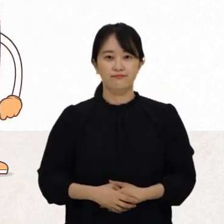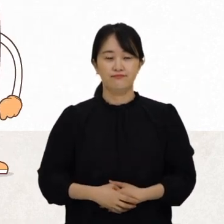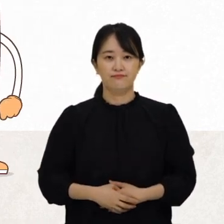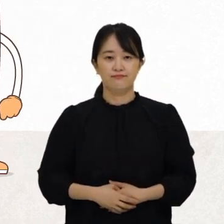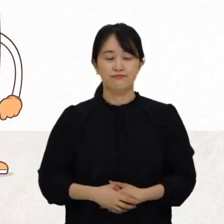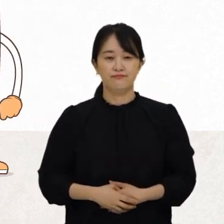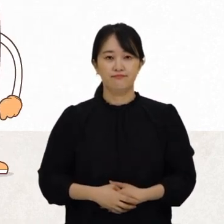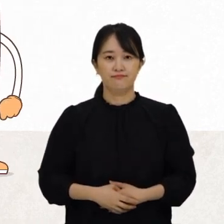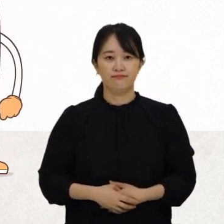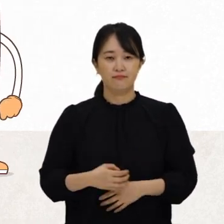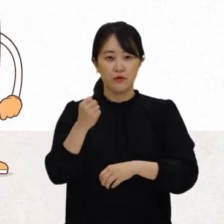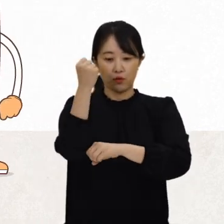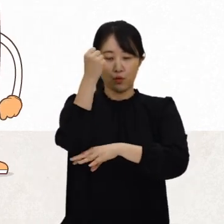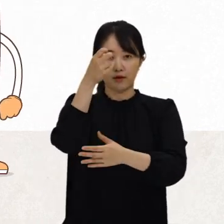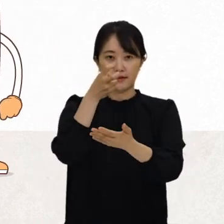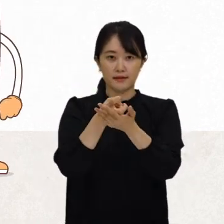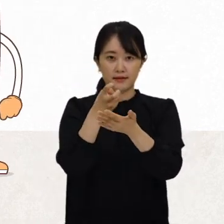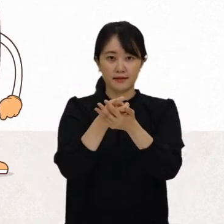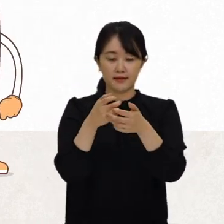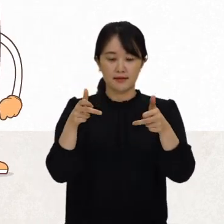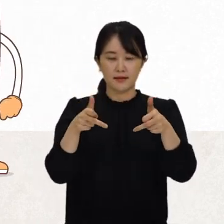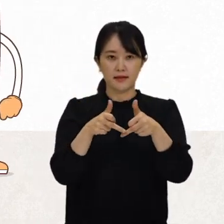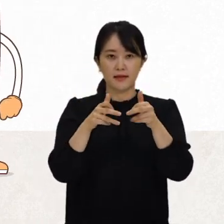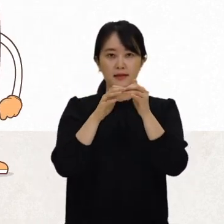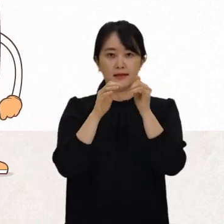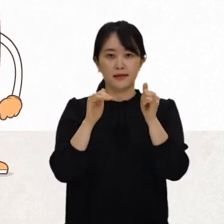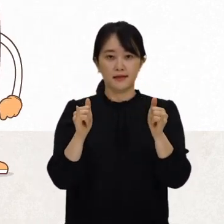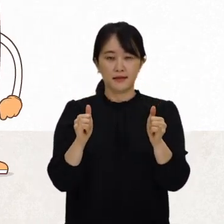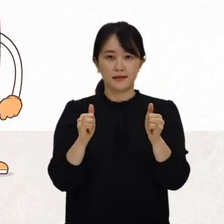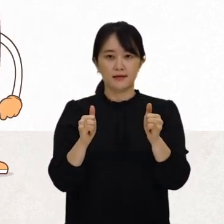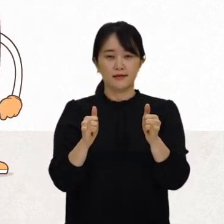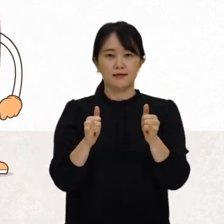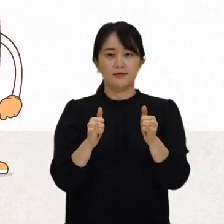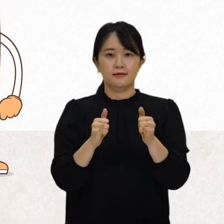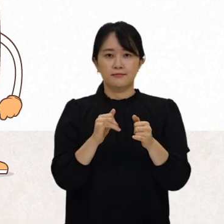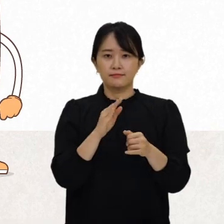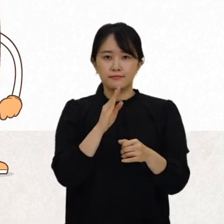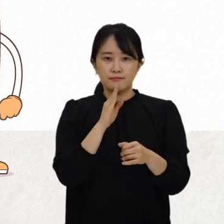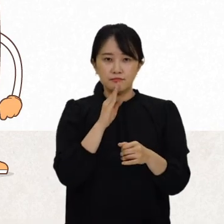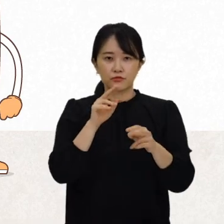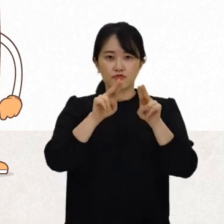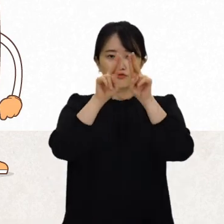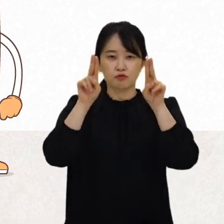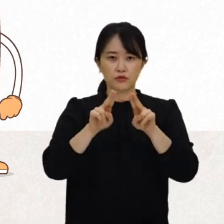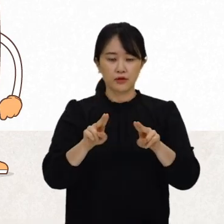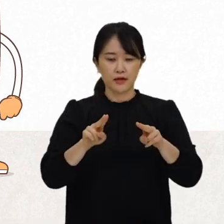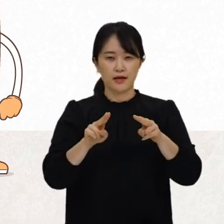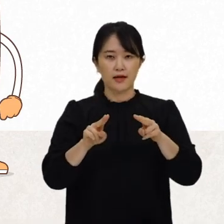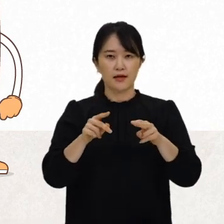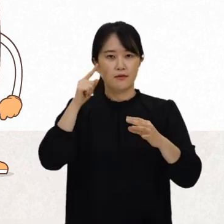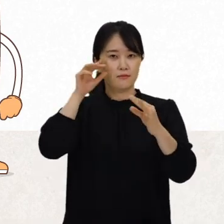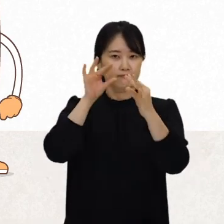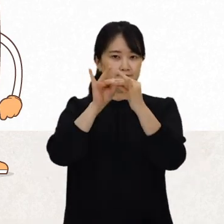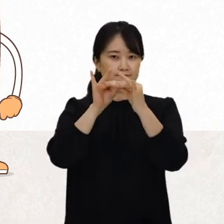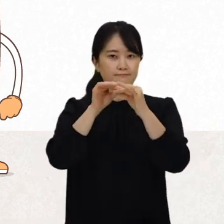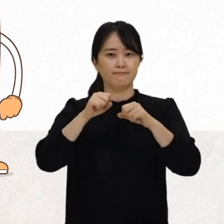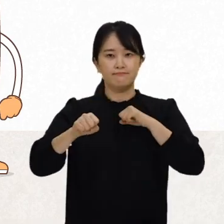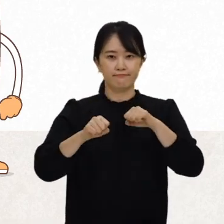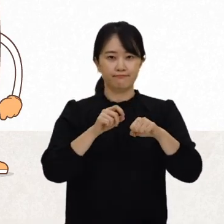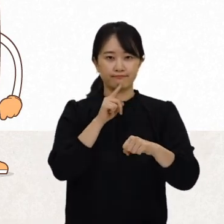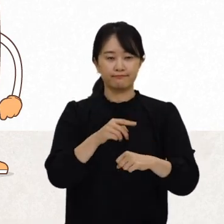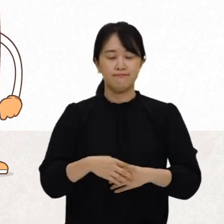이 원칙들은 장애인의 권리 증진과 실현 방안에 대해 국제적으로 합의된 태도라고 할 수 있어요.